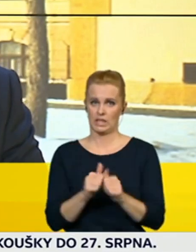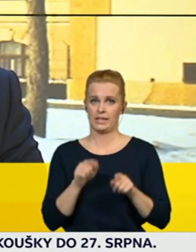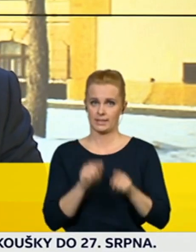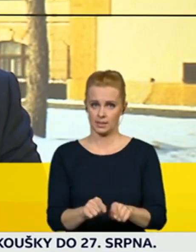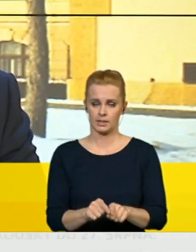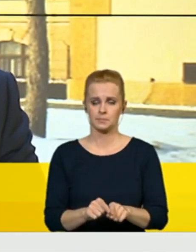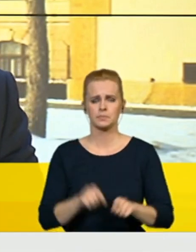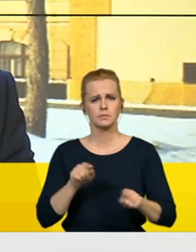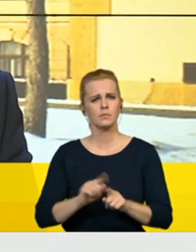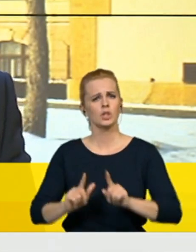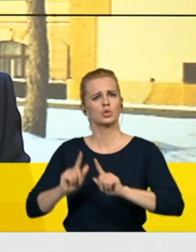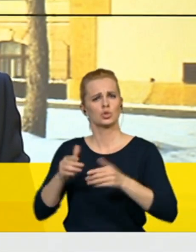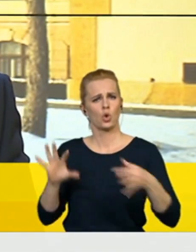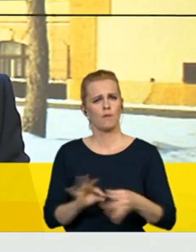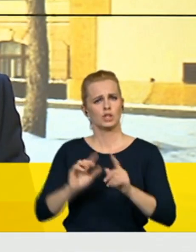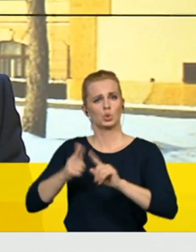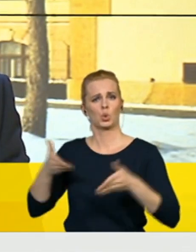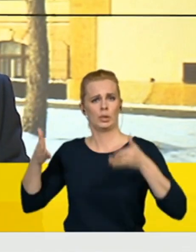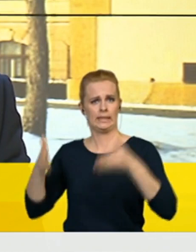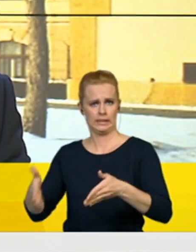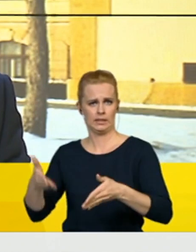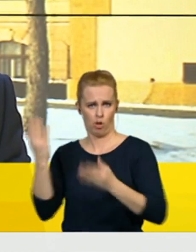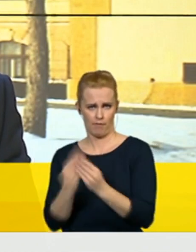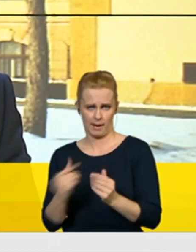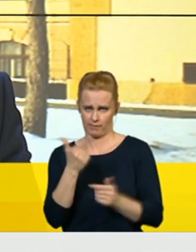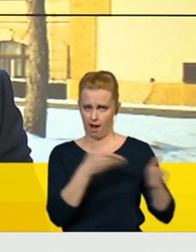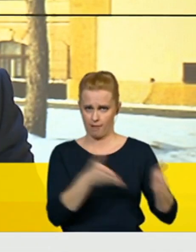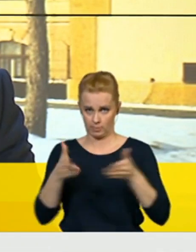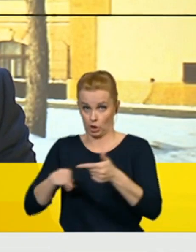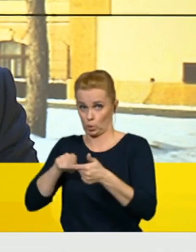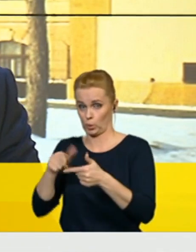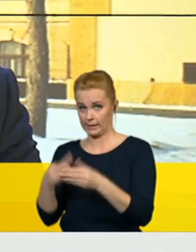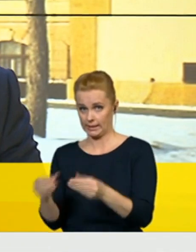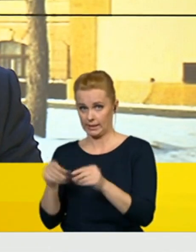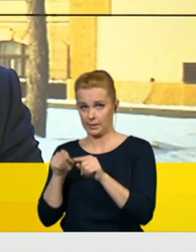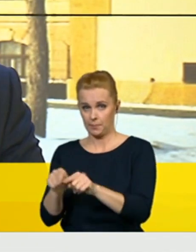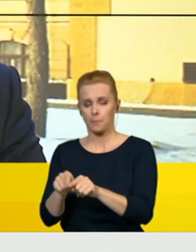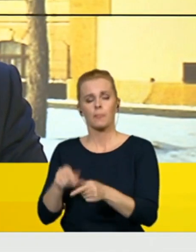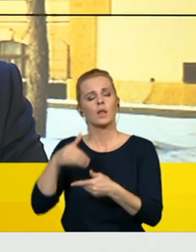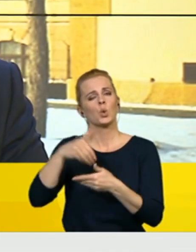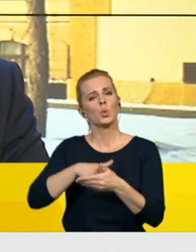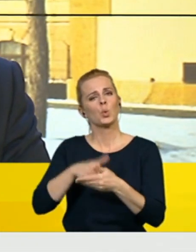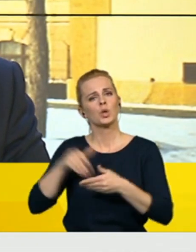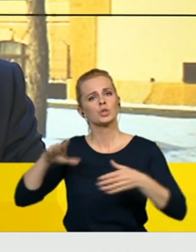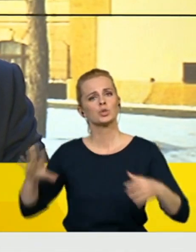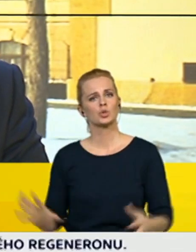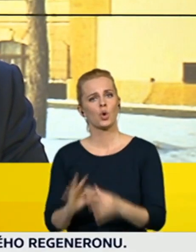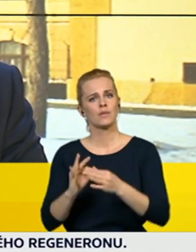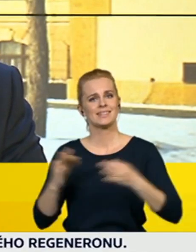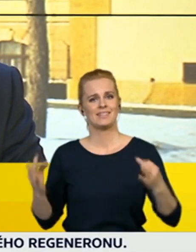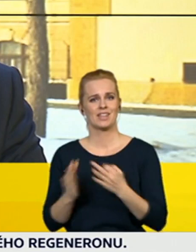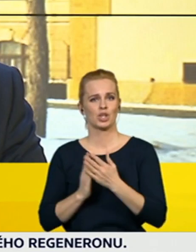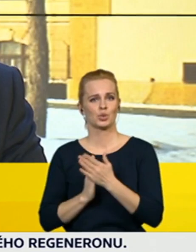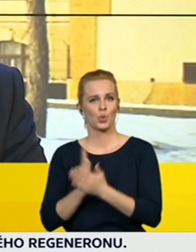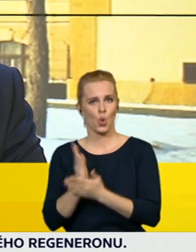ve které jsme upravovali ta usnesení a to se týká právě služeb,